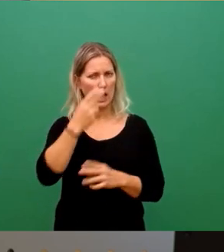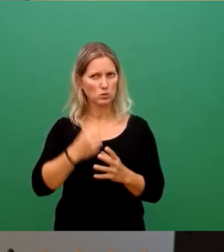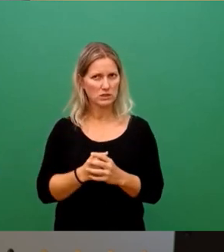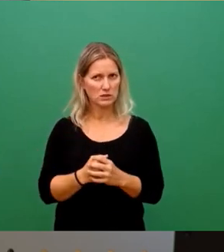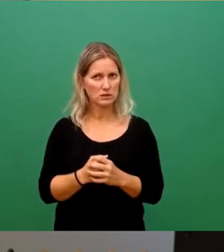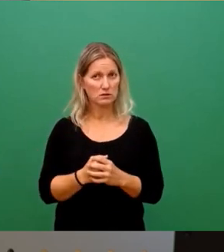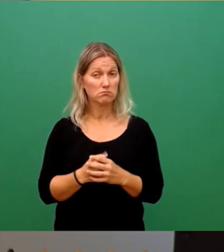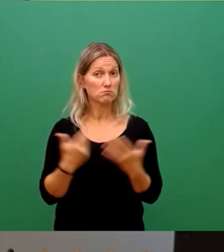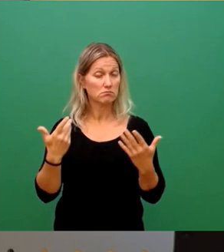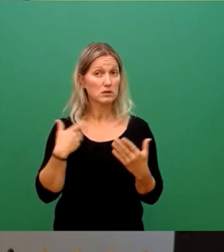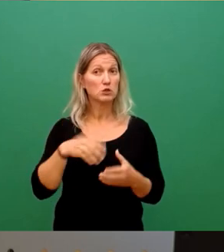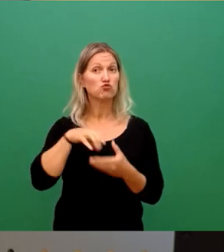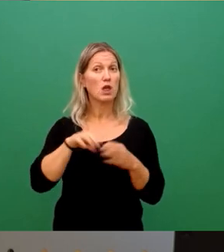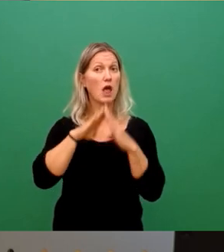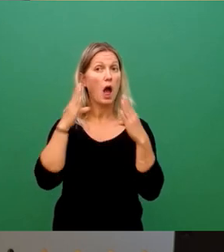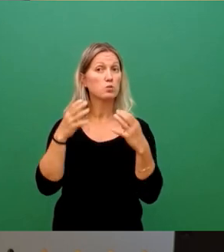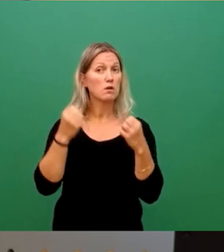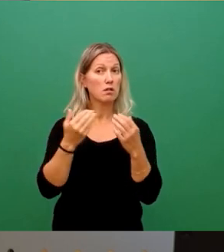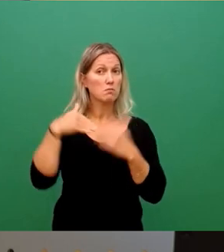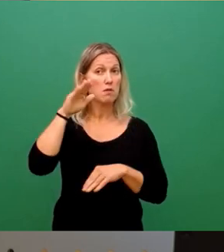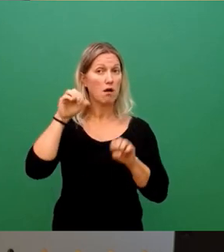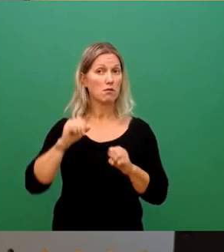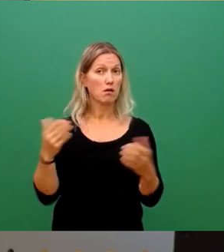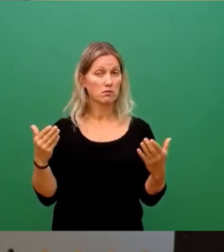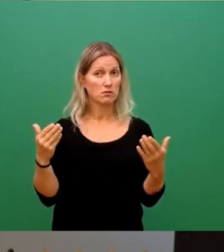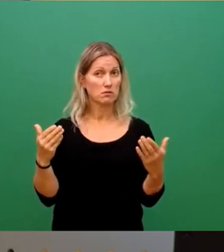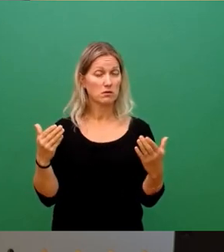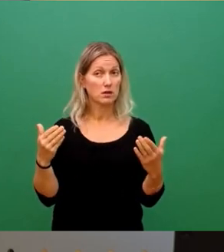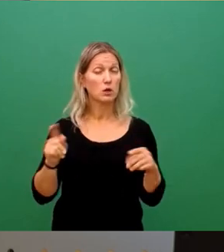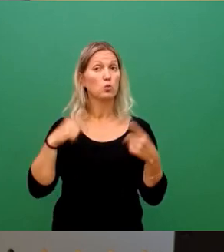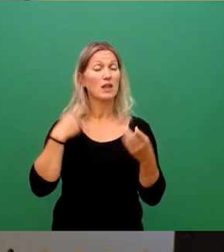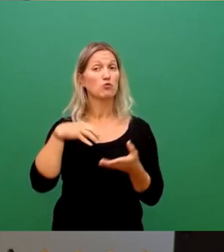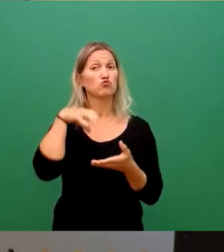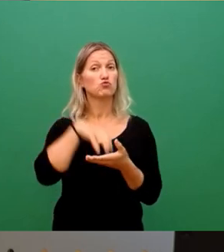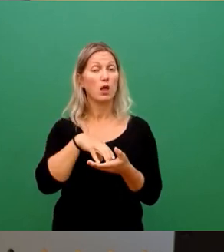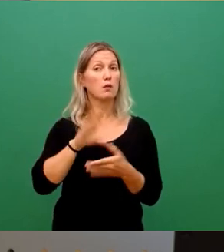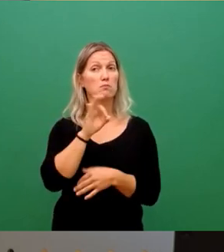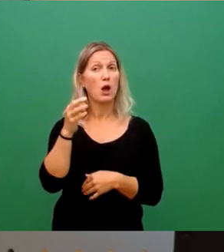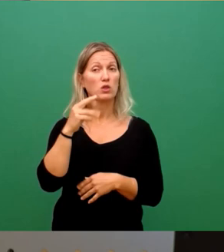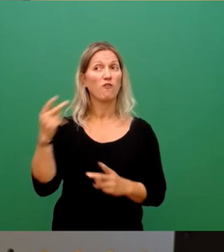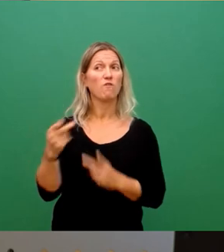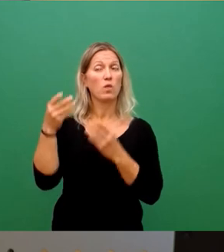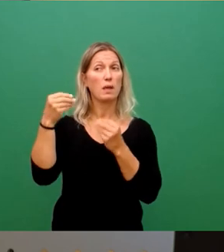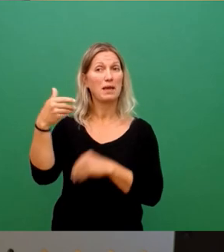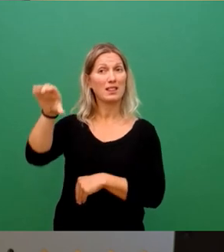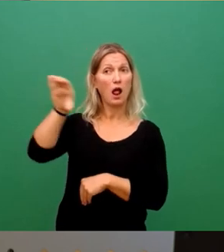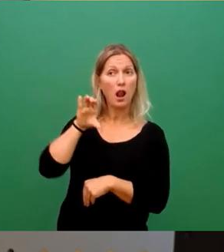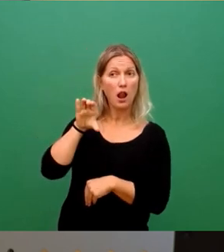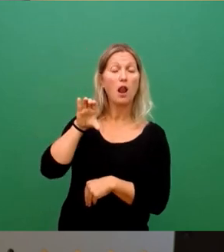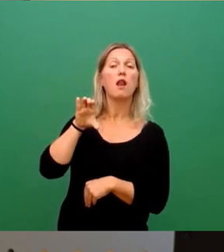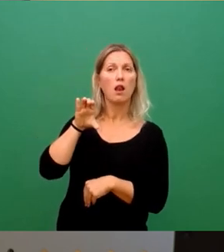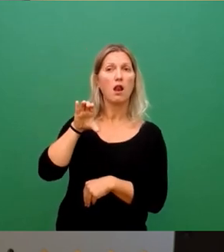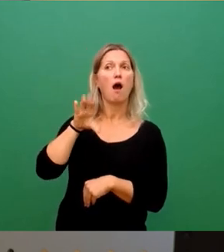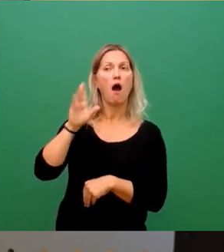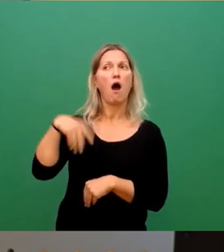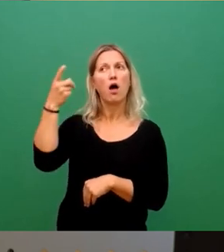Stadthaushalt. Und die Stadt müsste sich nicht von irgendwelchen Fördermittelgebern indirekt vorschreiben